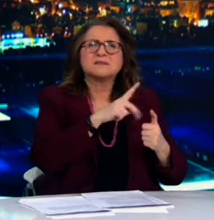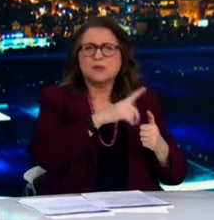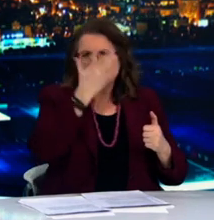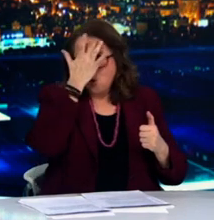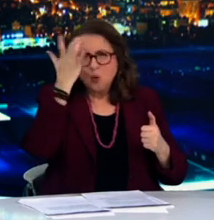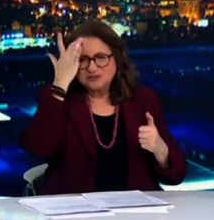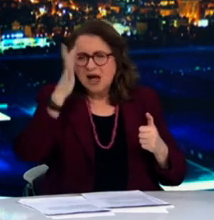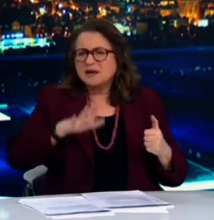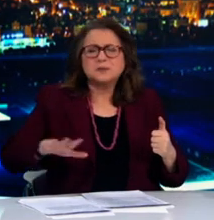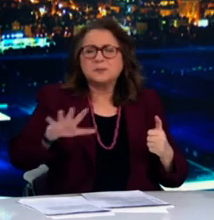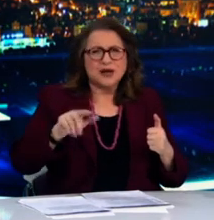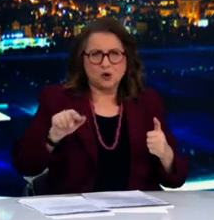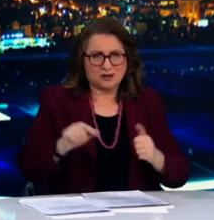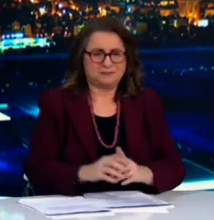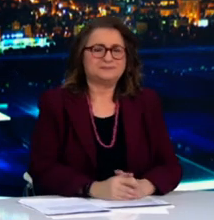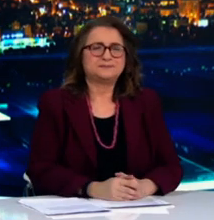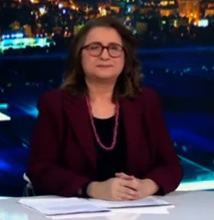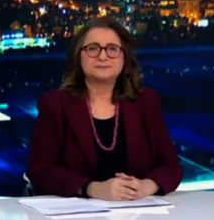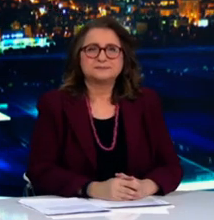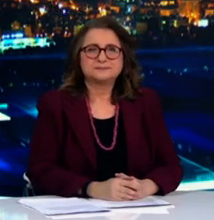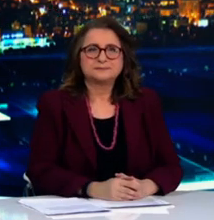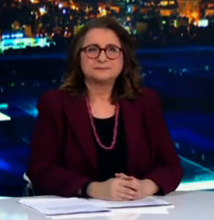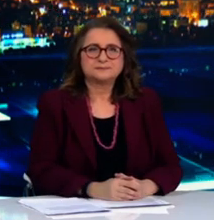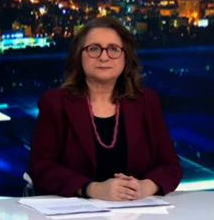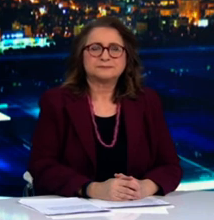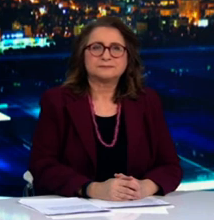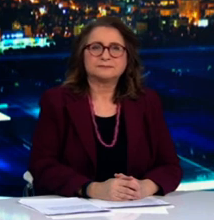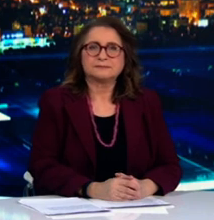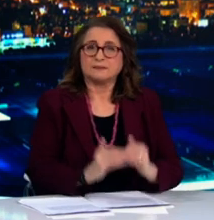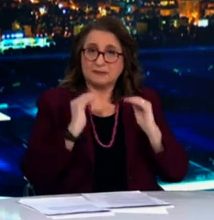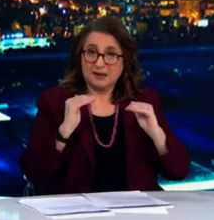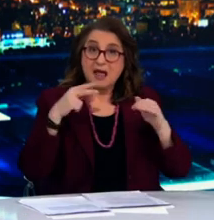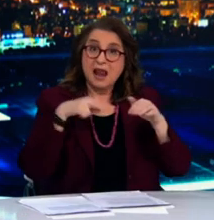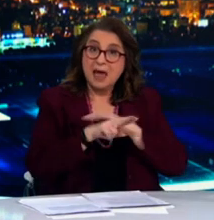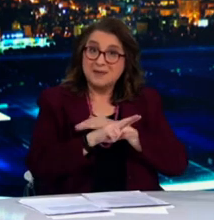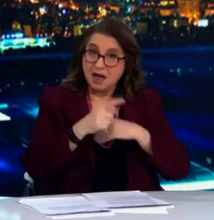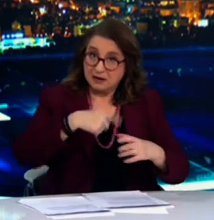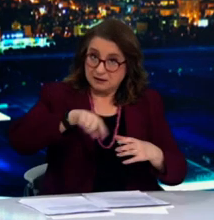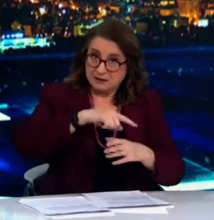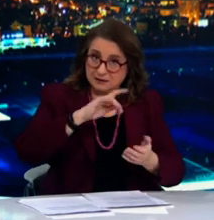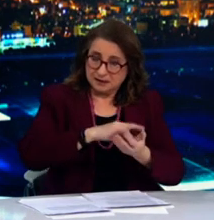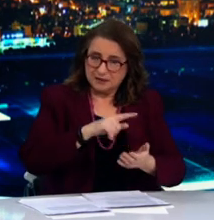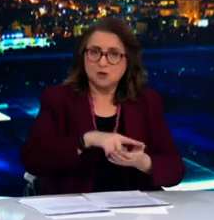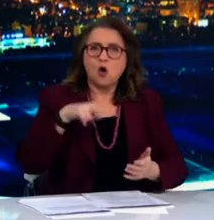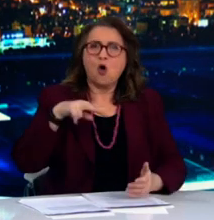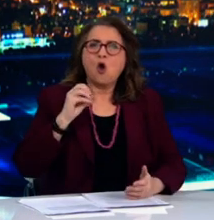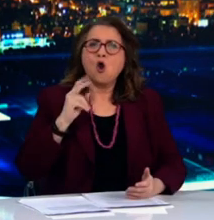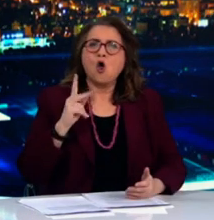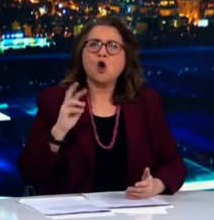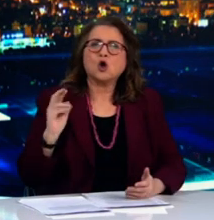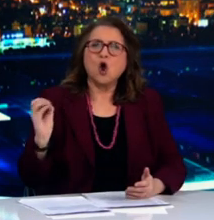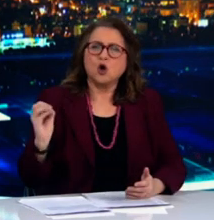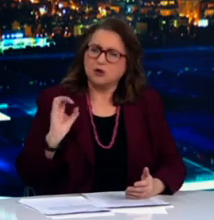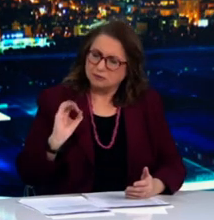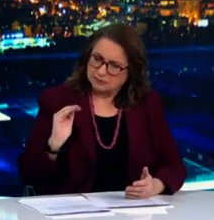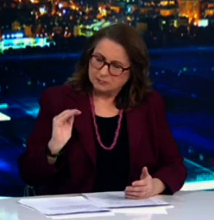Κοζάνης Περιφέρειας Δυτικής Μακεδονίας. Επίσης παραμένουν οι Δήμοι Λαμιέων και Λοκρών της Περιφερειακής Ενότητας Φθιώτιδας